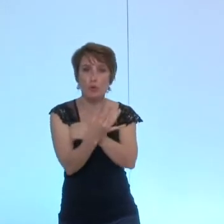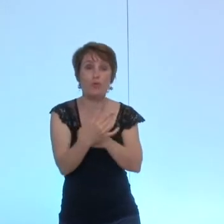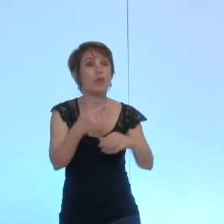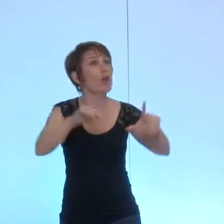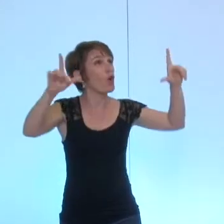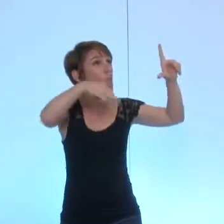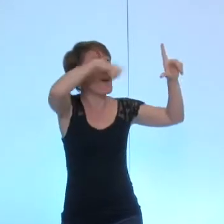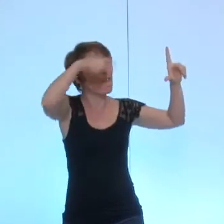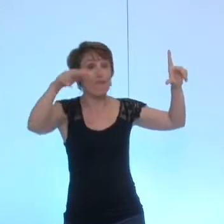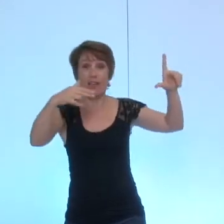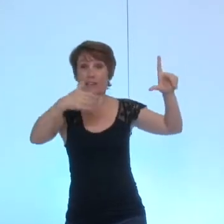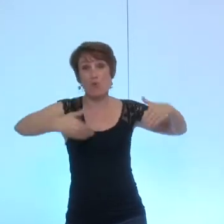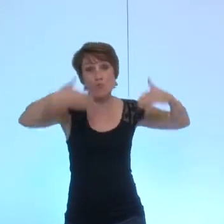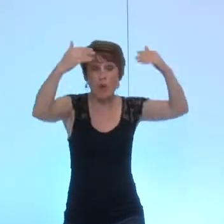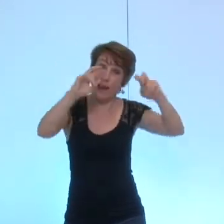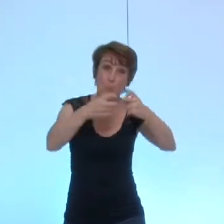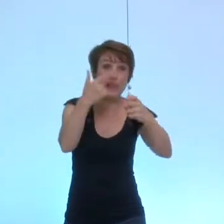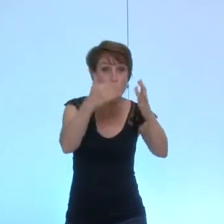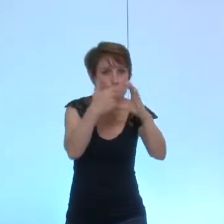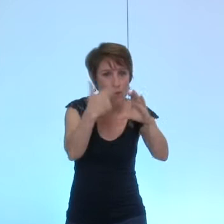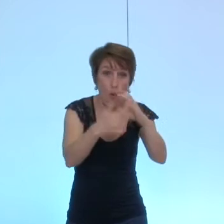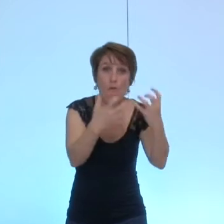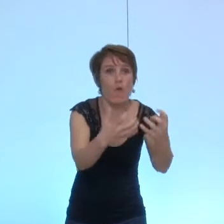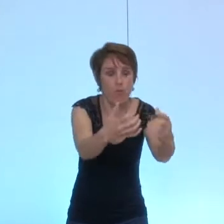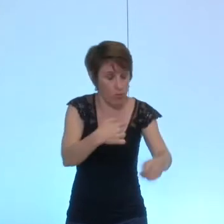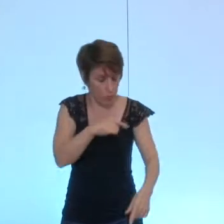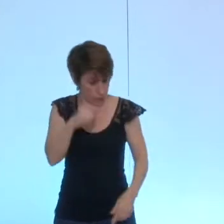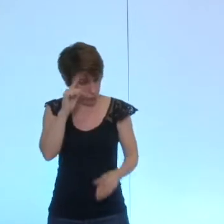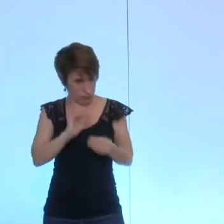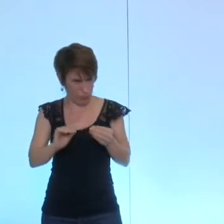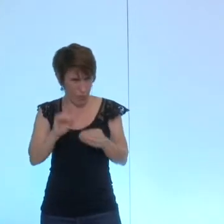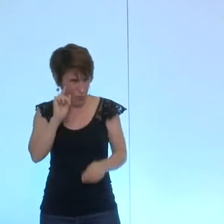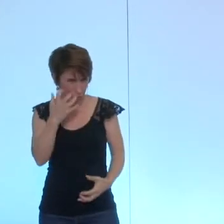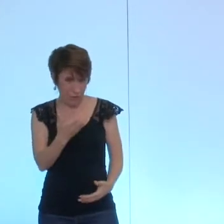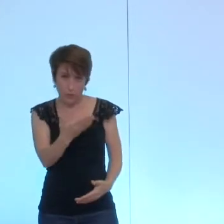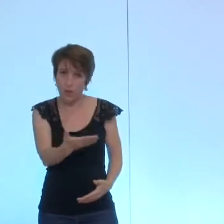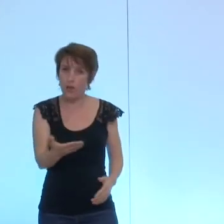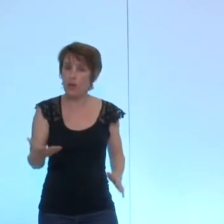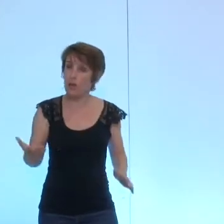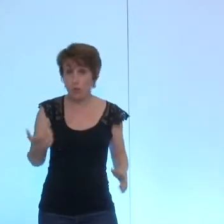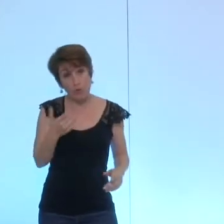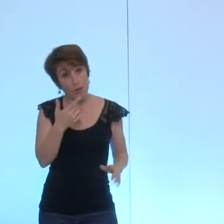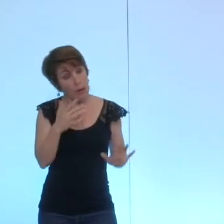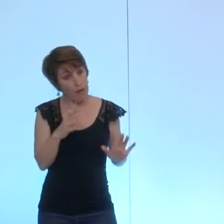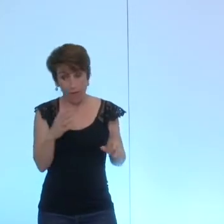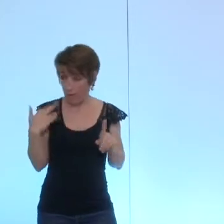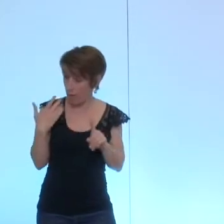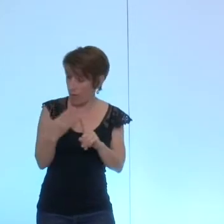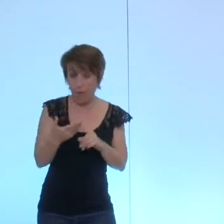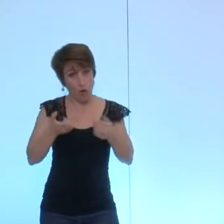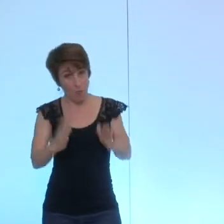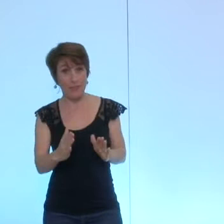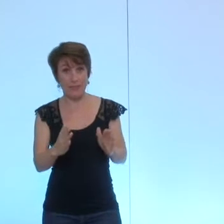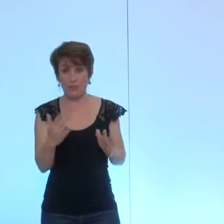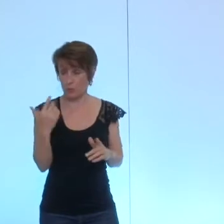murale à 2000 euros on ne sait pas trop pourquoi voilà les décisions qui ont été prises sont des décisions effectivement qui ont concerné